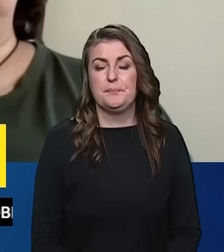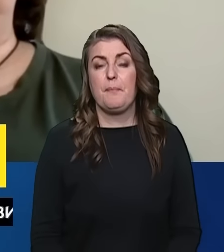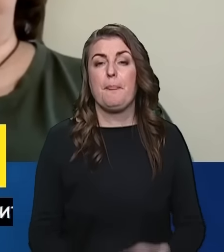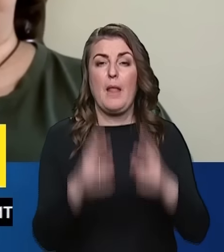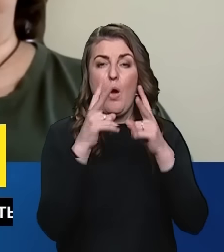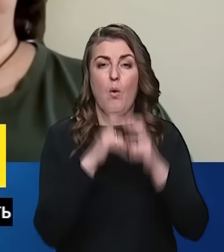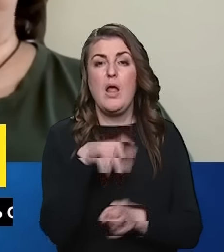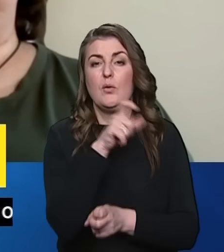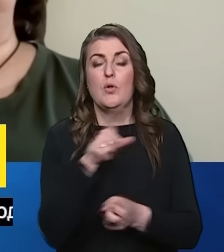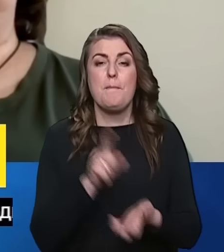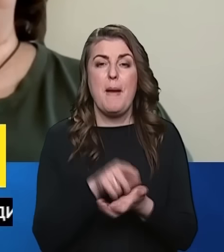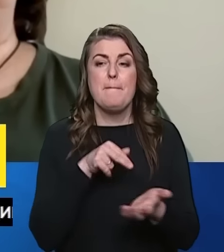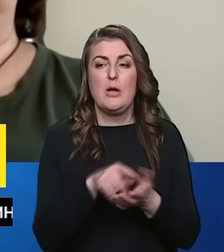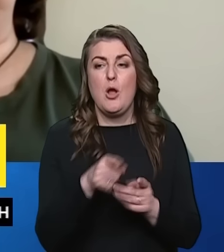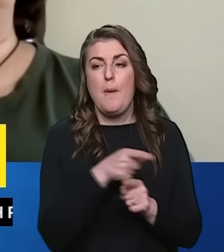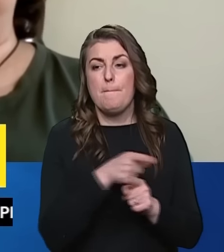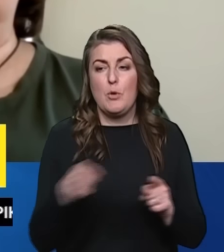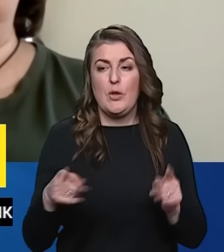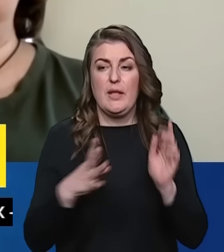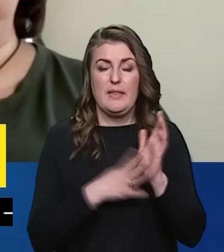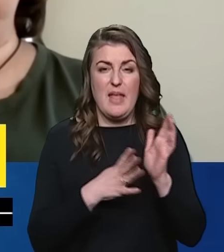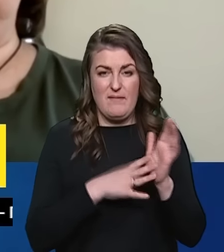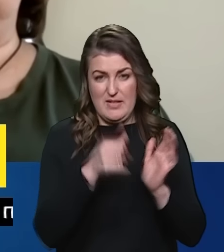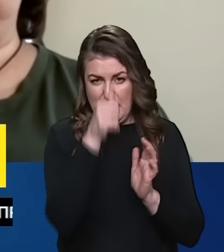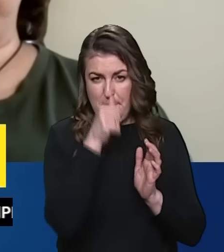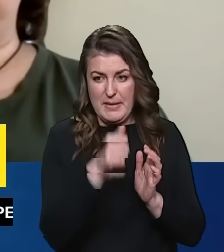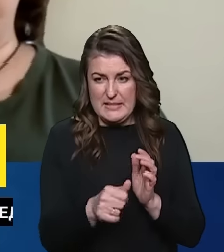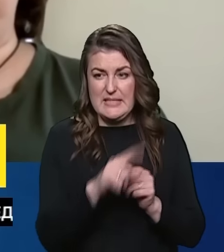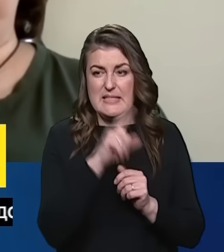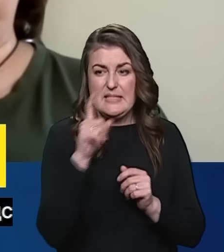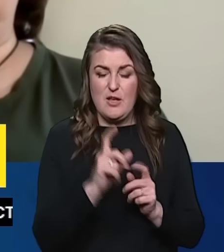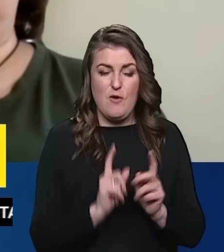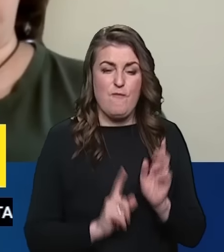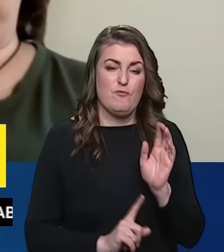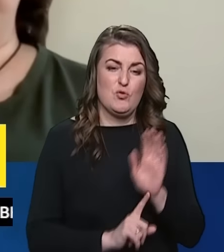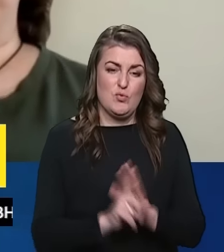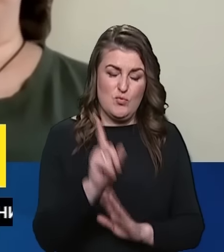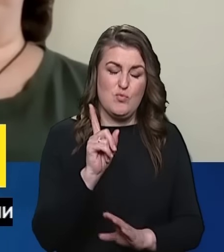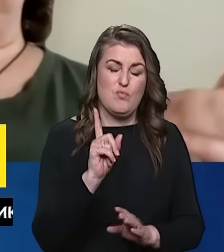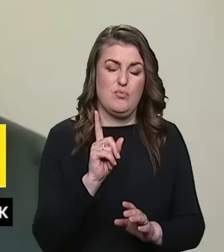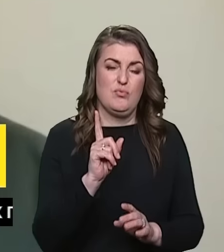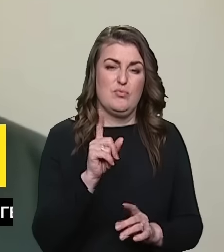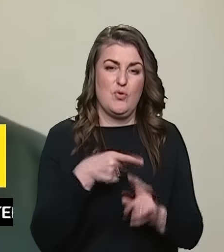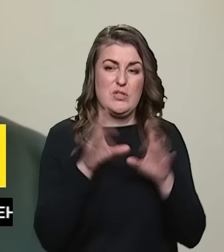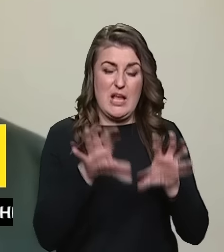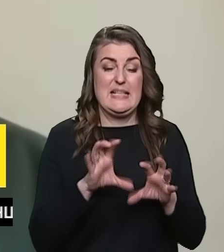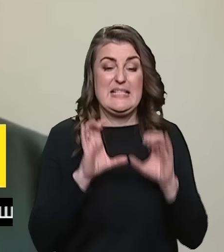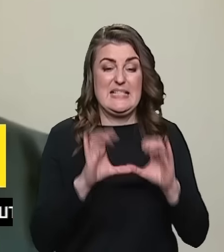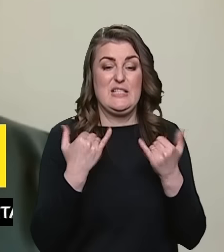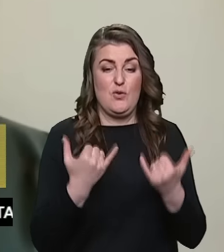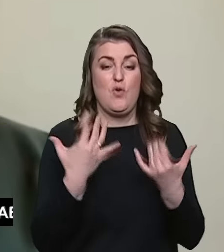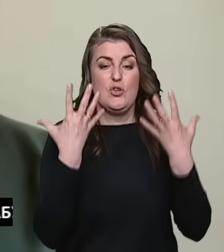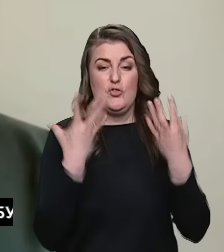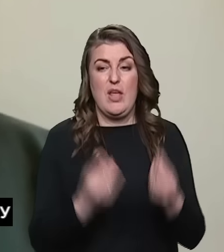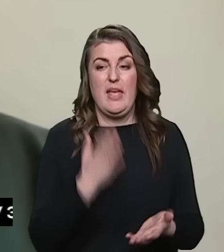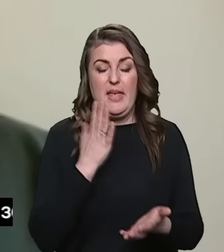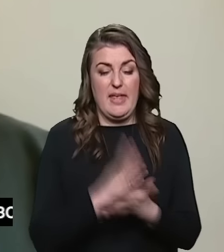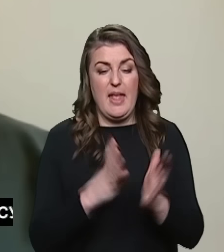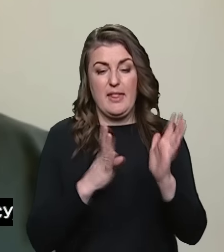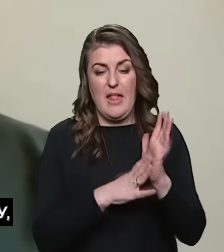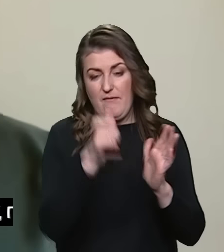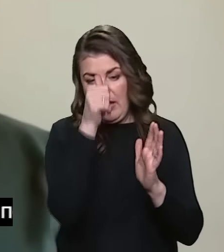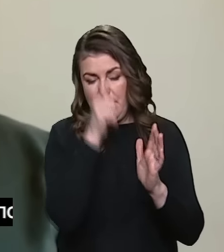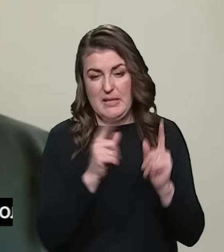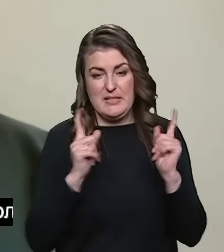Огляд люди мають пройти протягом 9 місяців з вступу в дію закона. Тобто з сьогоднішнього дня є 9